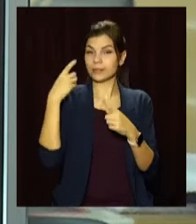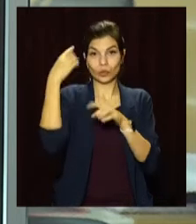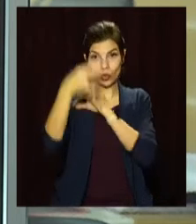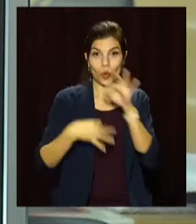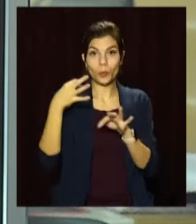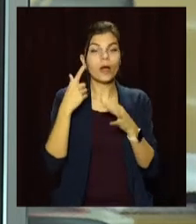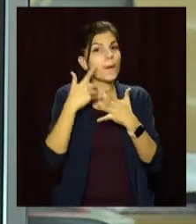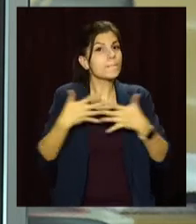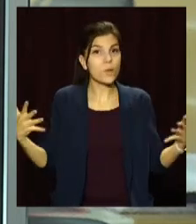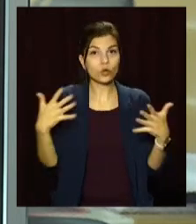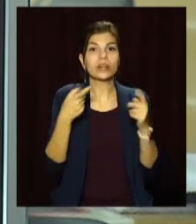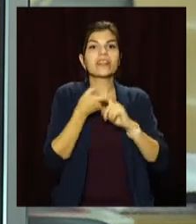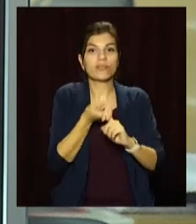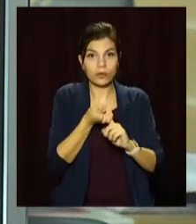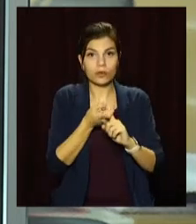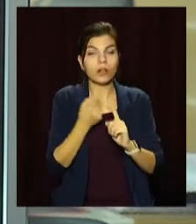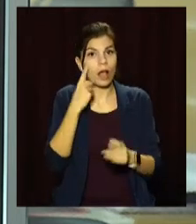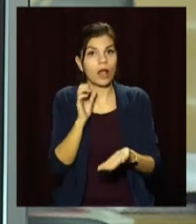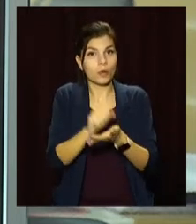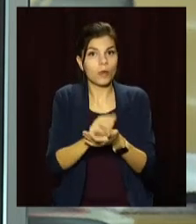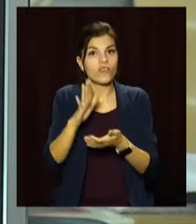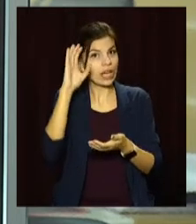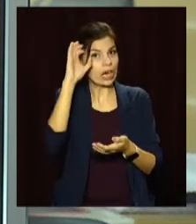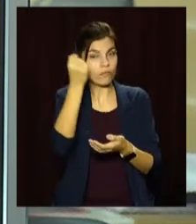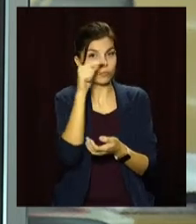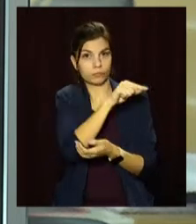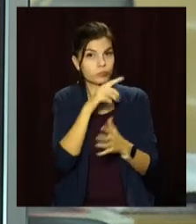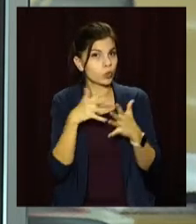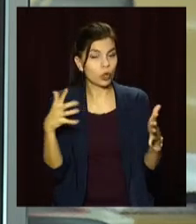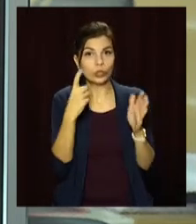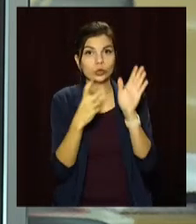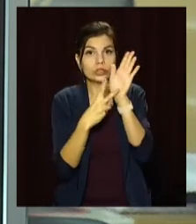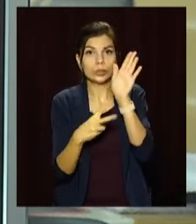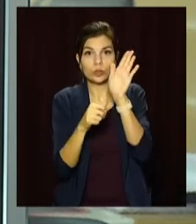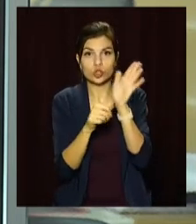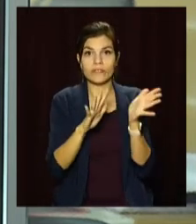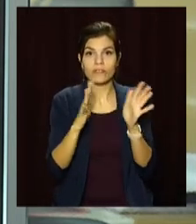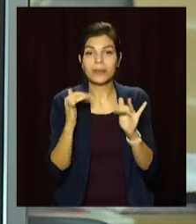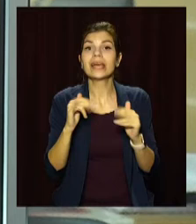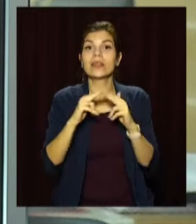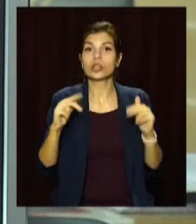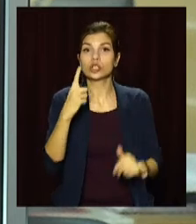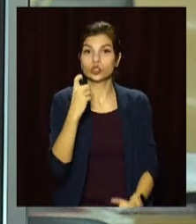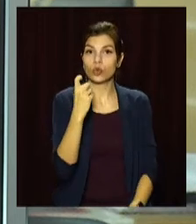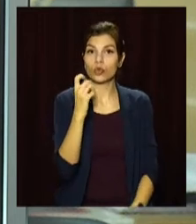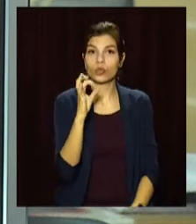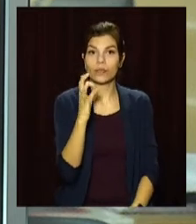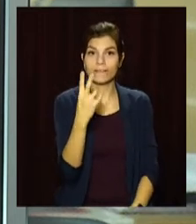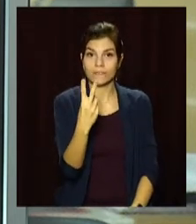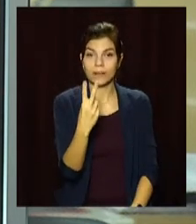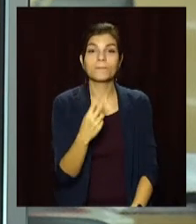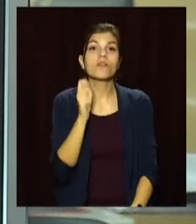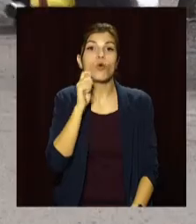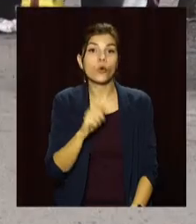в регіоні найбільшу кількість інфікованих зафіксували в Кривому Розі – 176, та в Дніпрі – 102. В